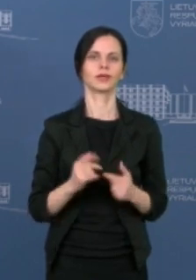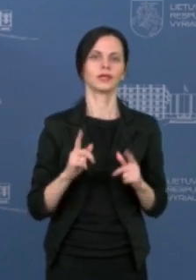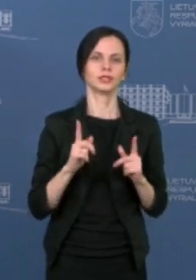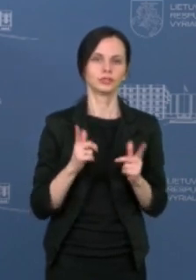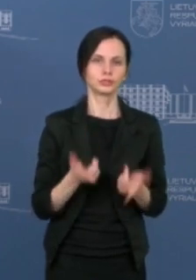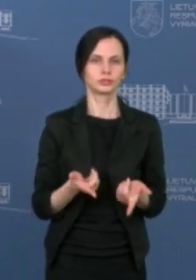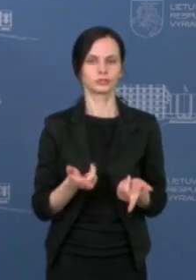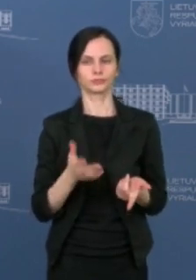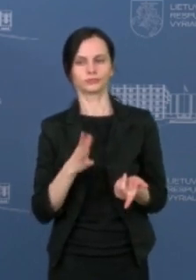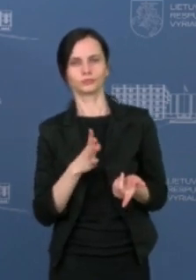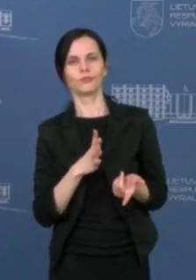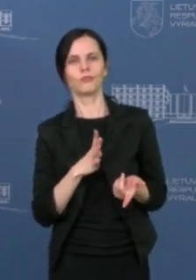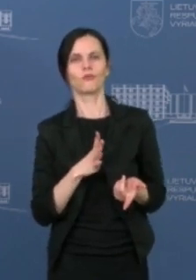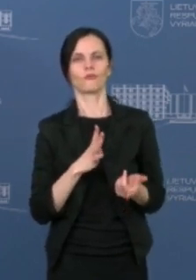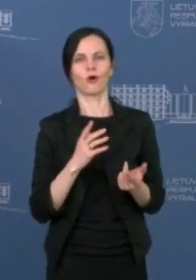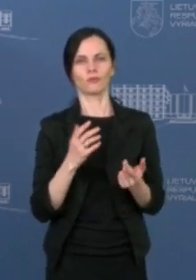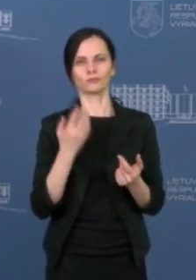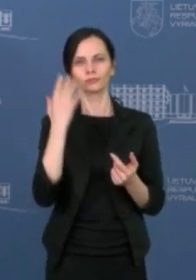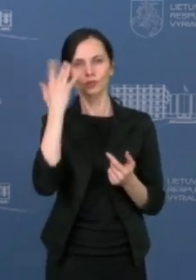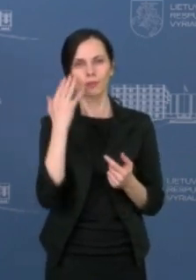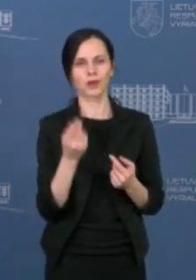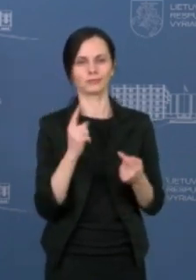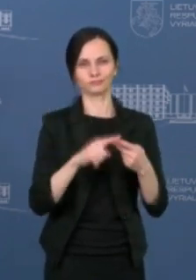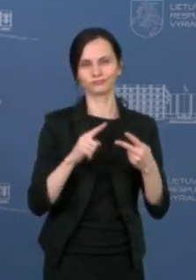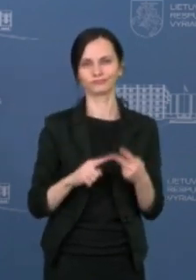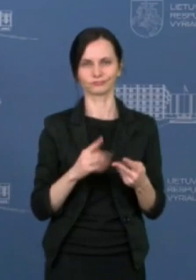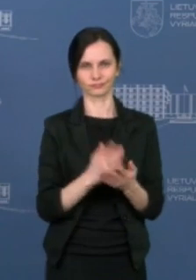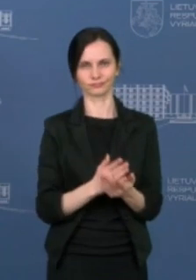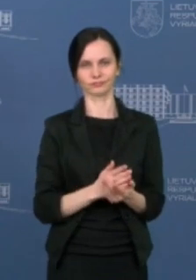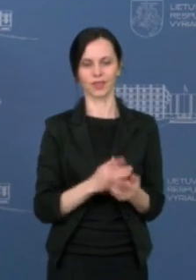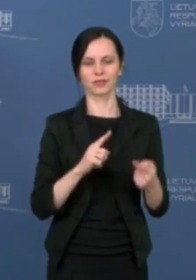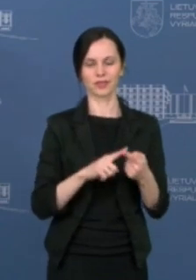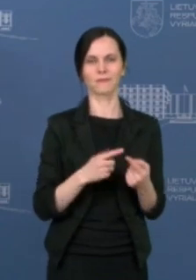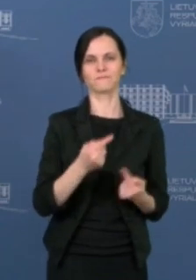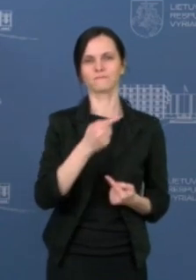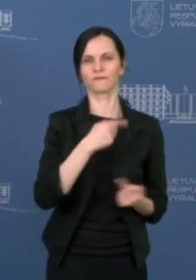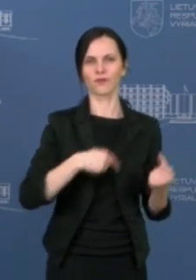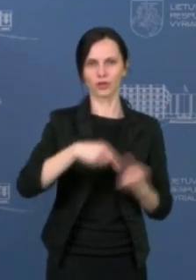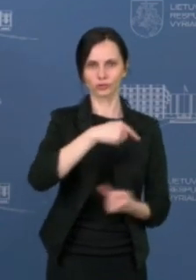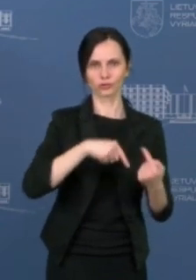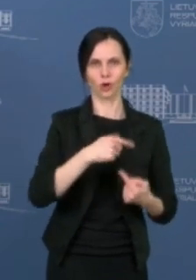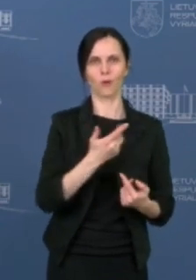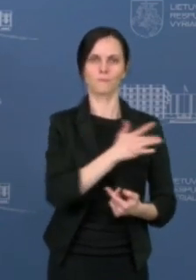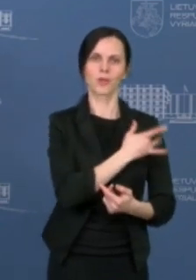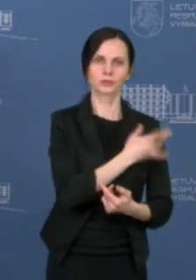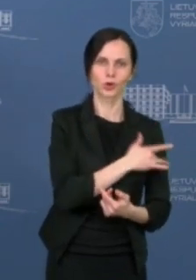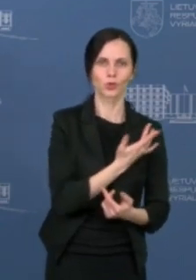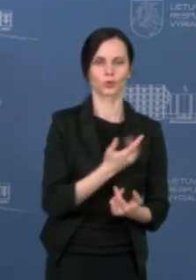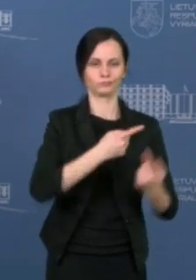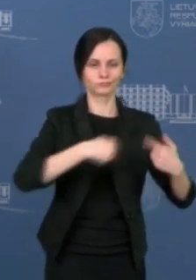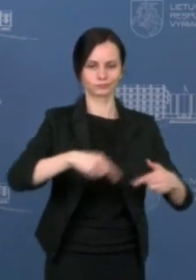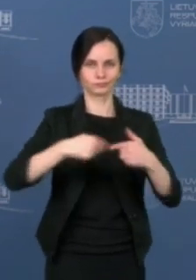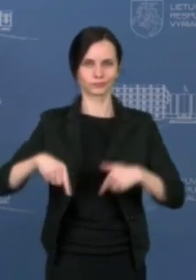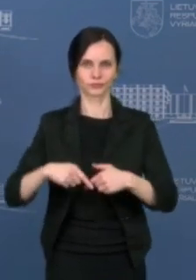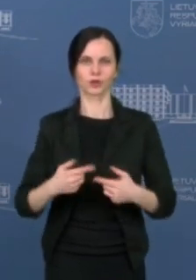bent argumentų. Tai pirmiausiai, na, verslo ir paslaugų sektoriaus atstovų